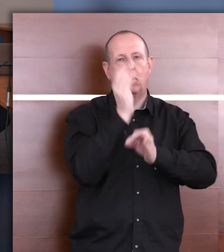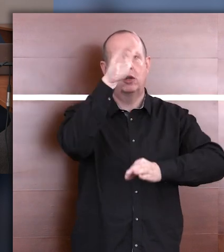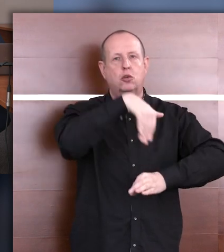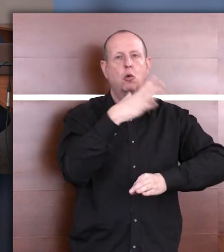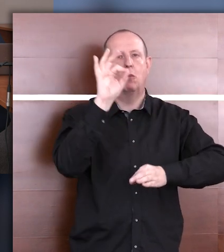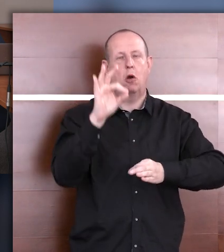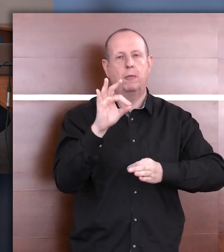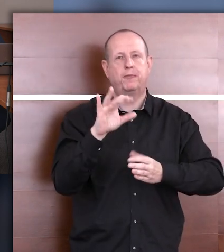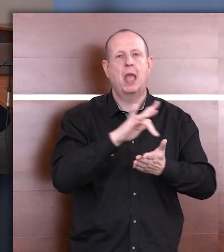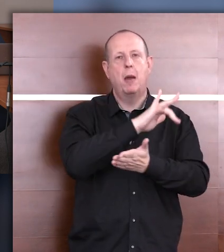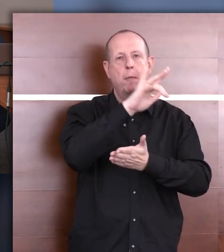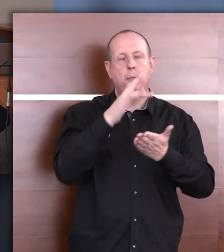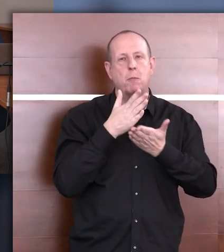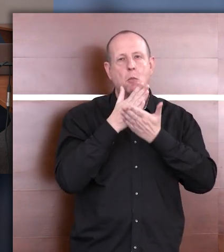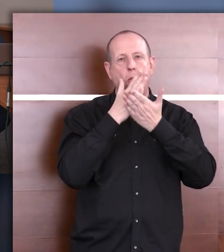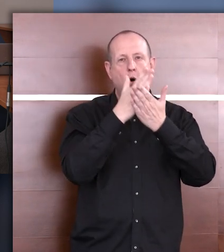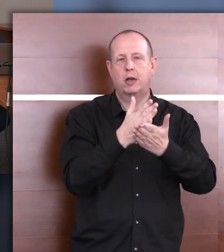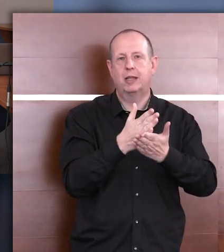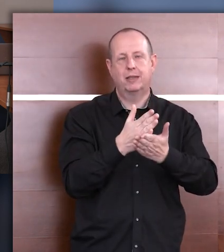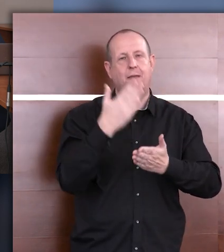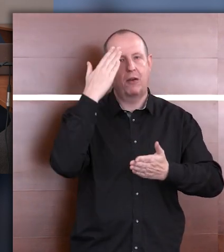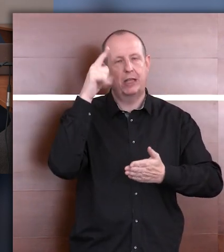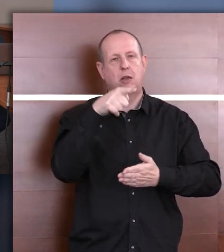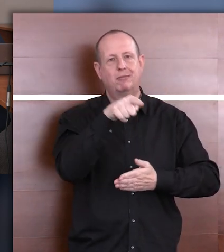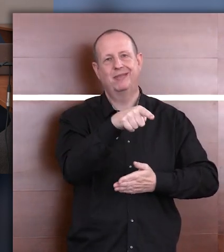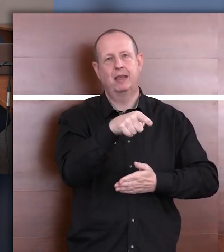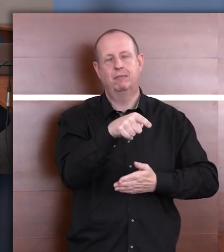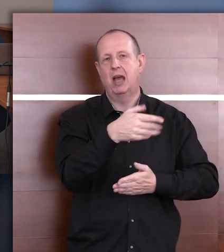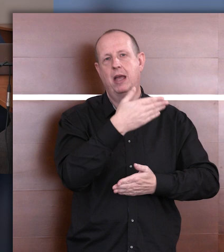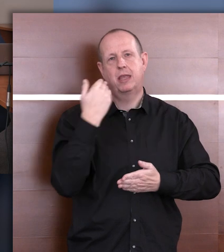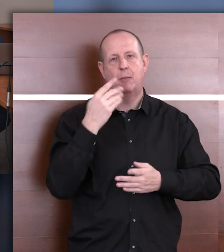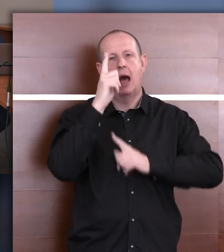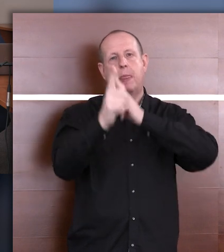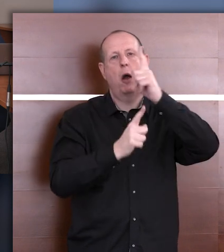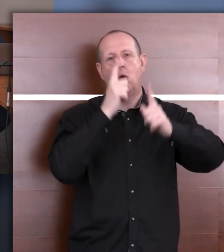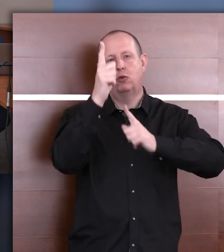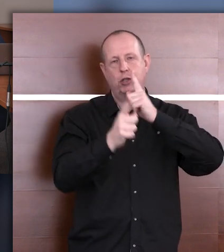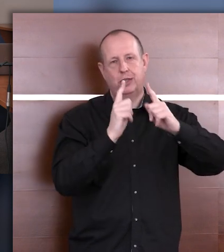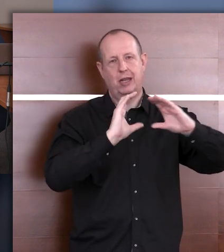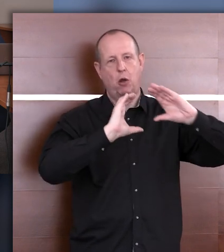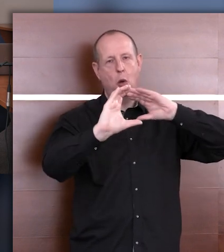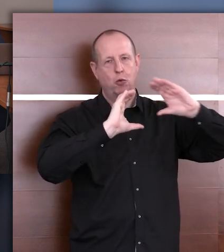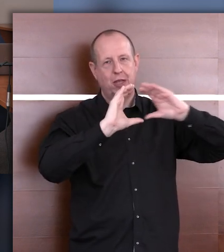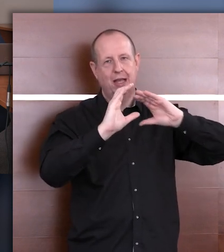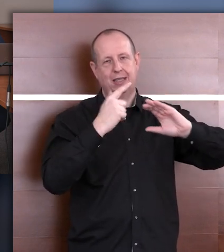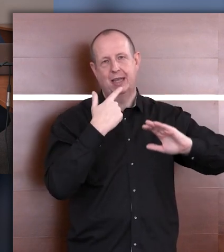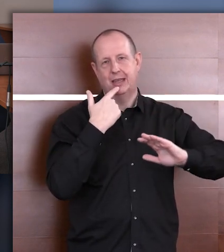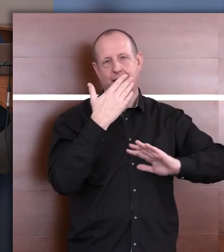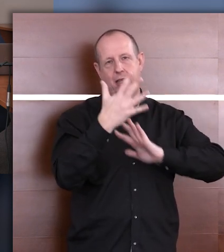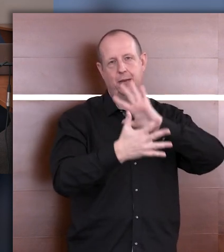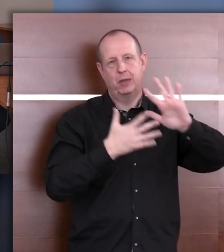doskonale sobie zdają sprawę z tego, że nie ma tam nauczycieli, którzy byliby w stanie z tymi dziećmi w języku migowym pracować.